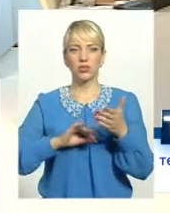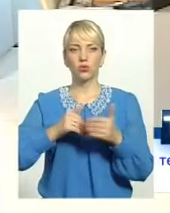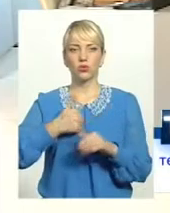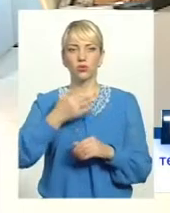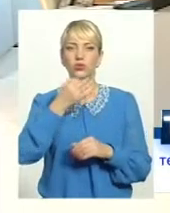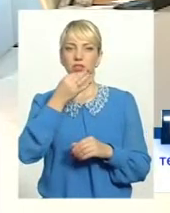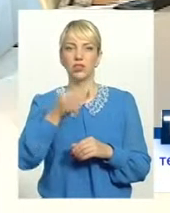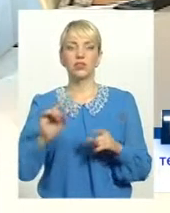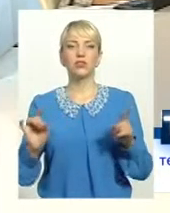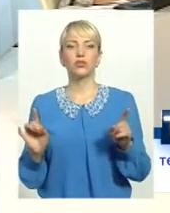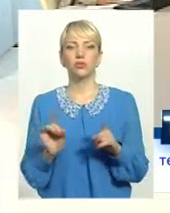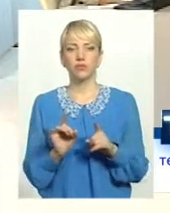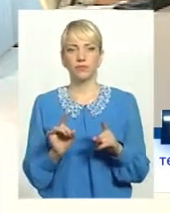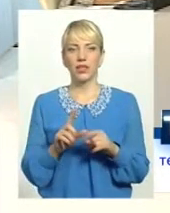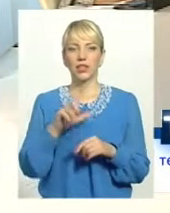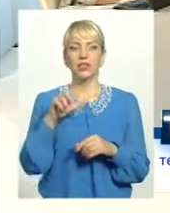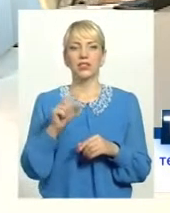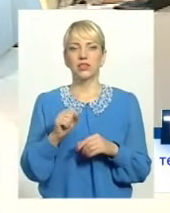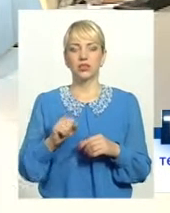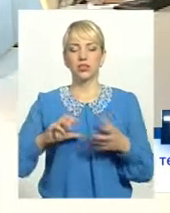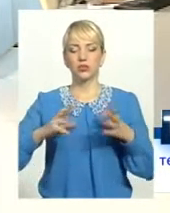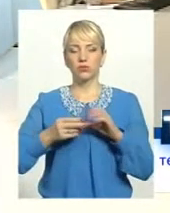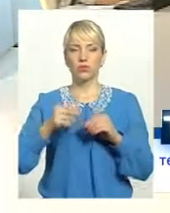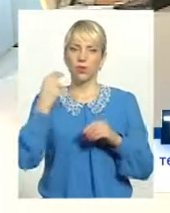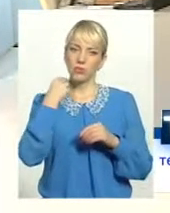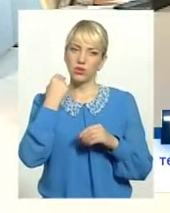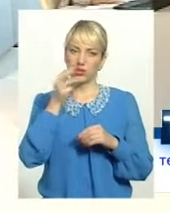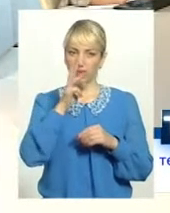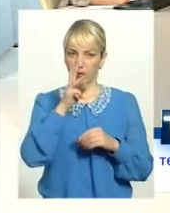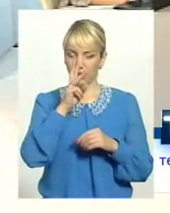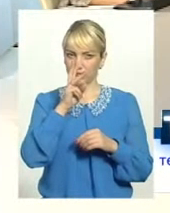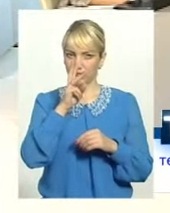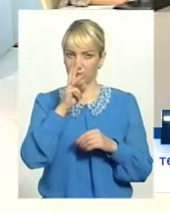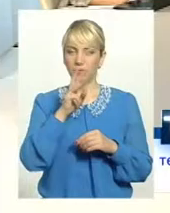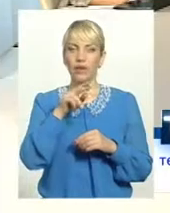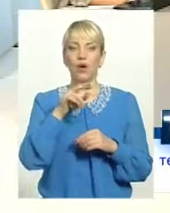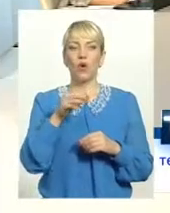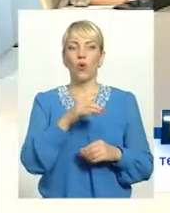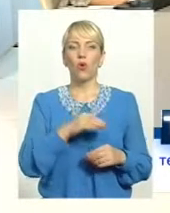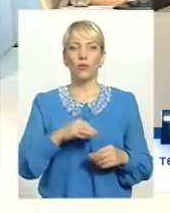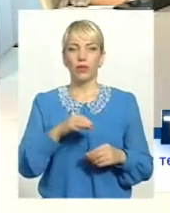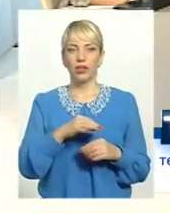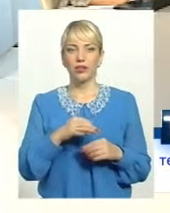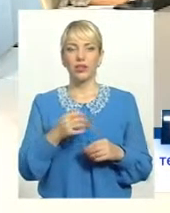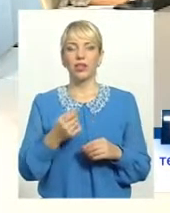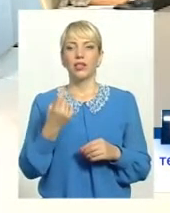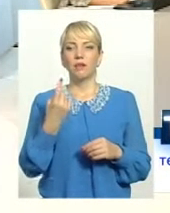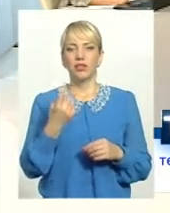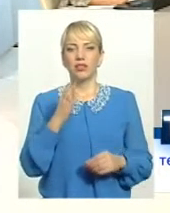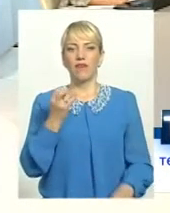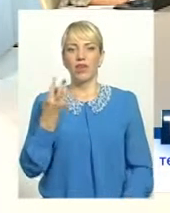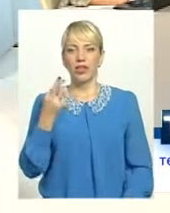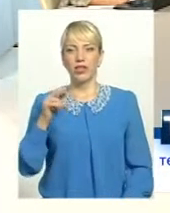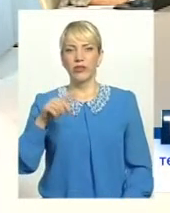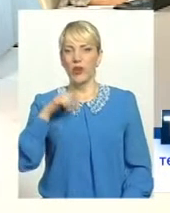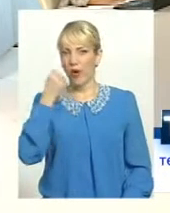за сумою заборгованості і заробітної плати область на перше вересня цього